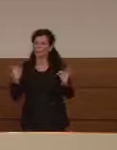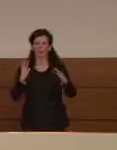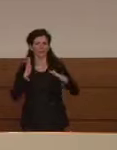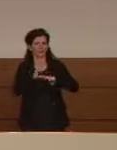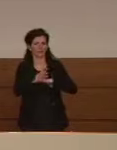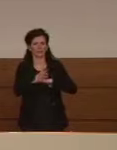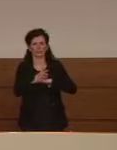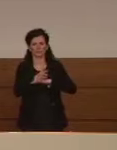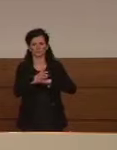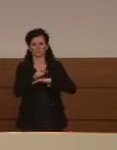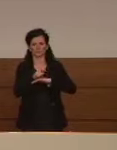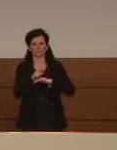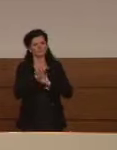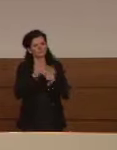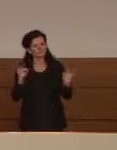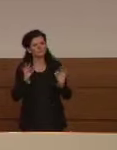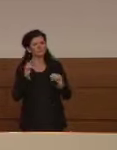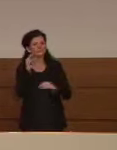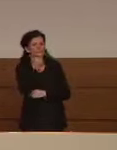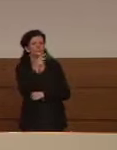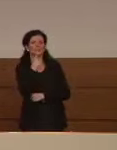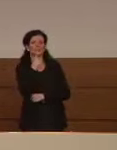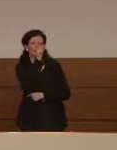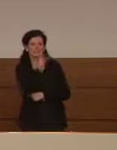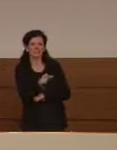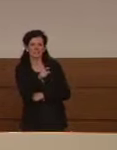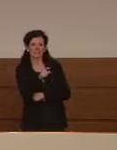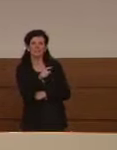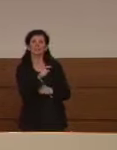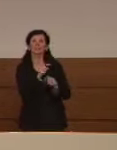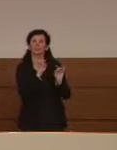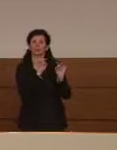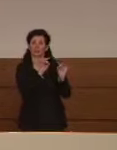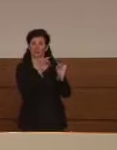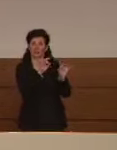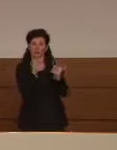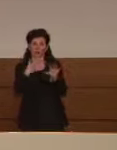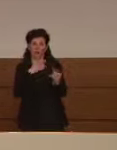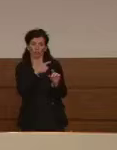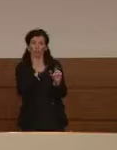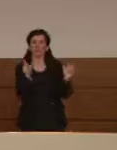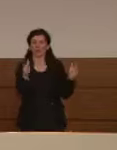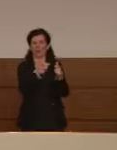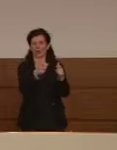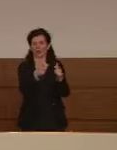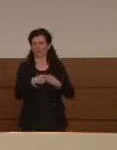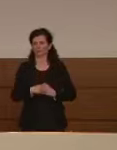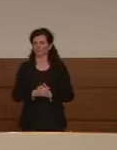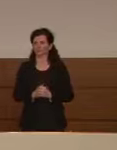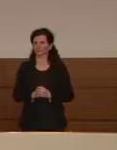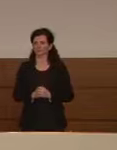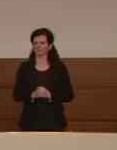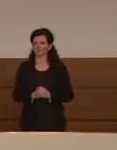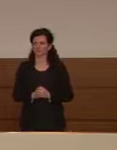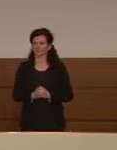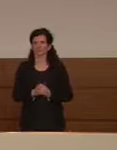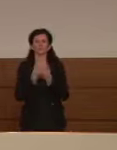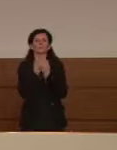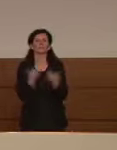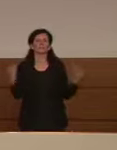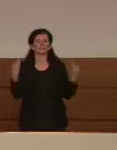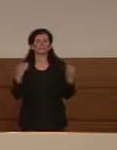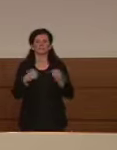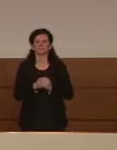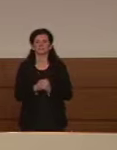agire per identificare e contenere eventuali focolai nuovi bene